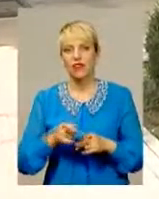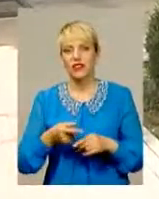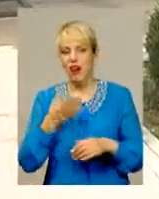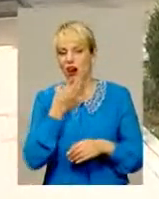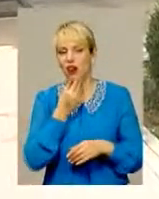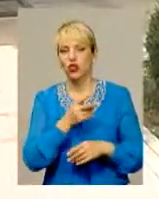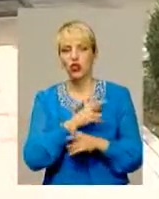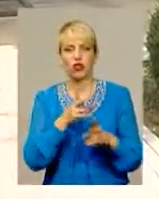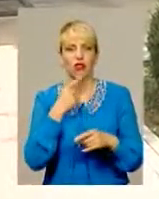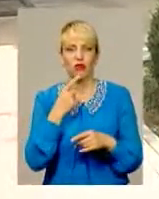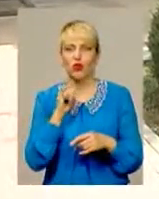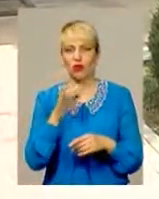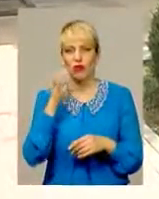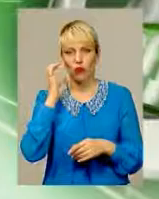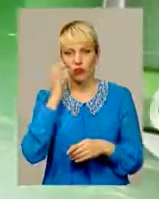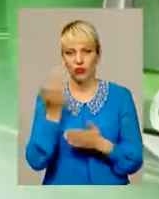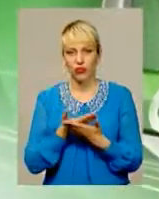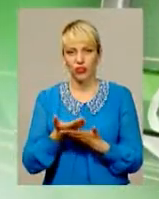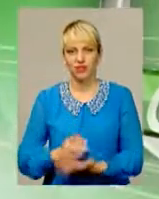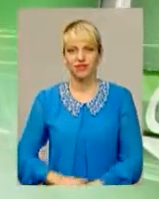ніколи не казав, що ми вибрали якийсь не такий фільм.